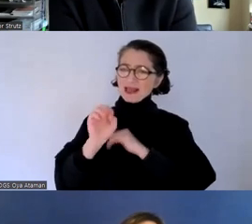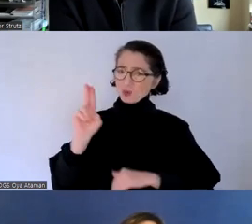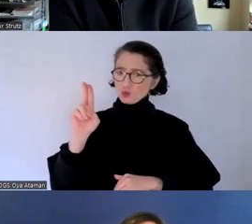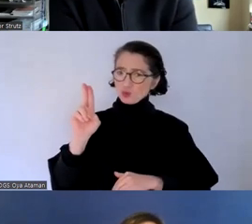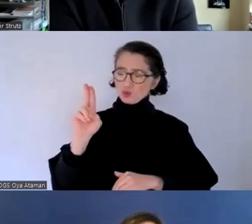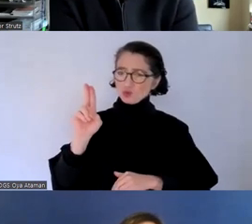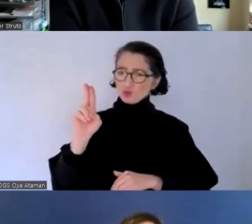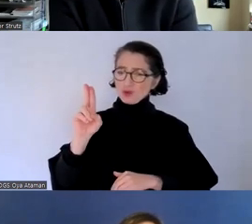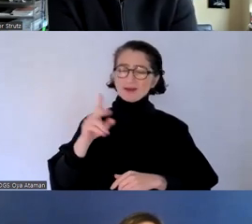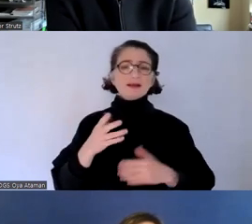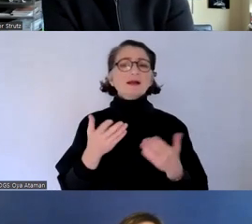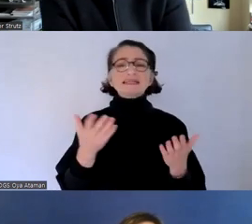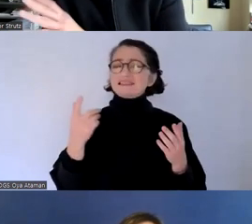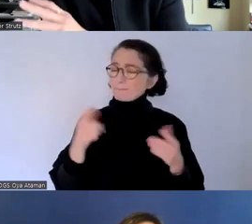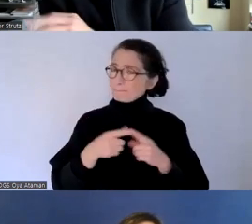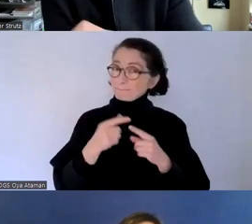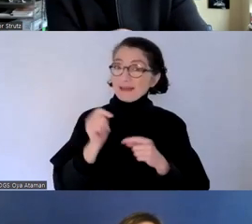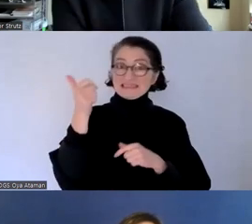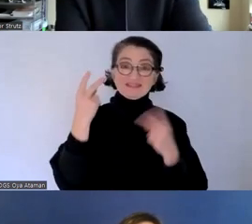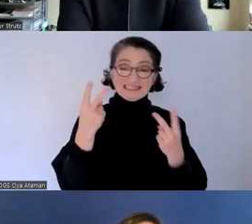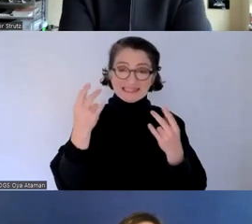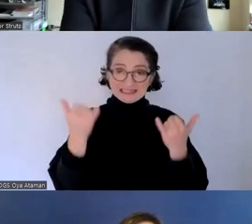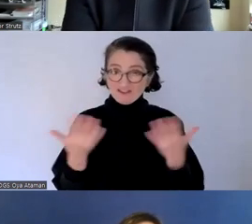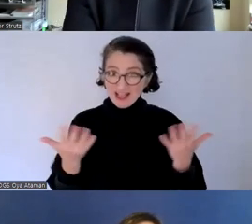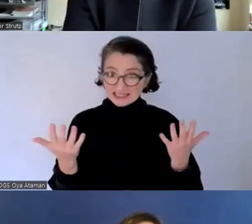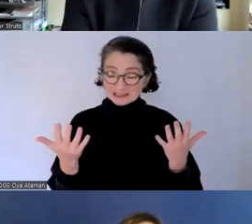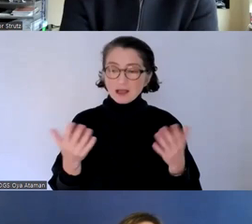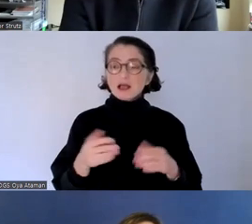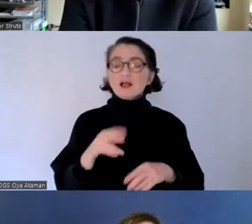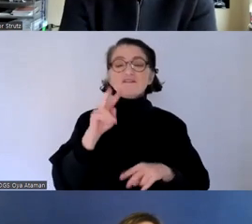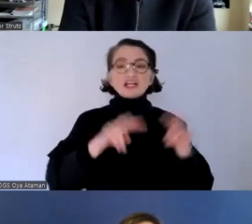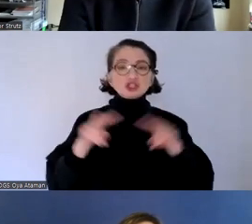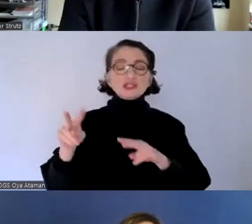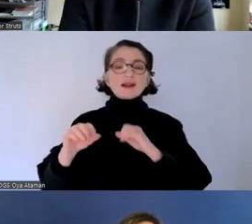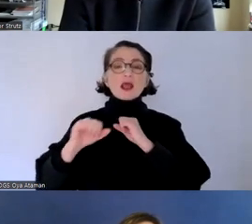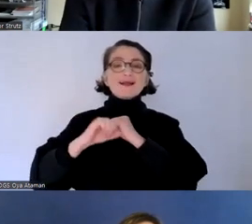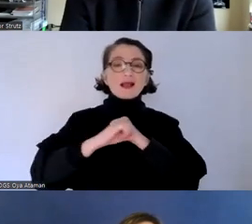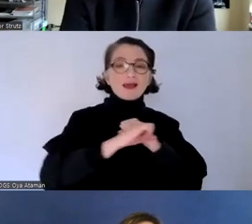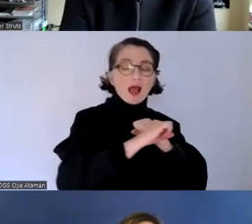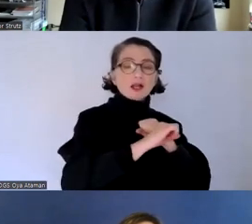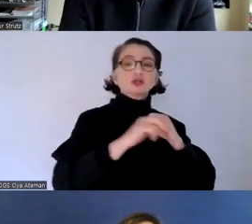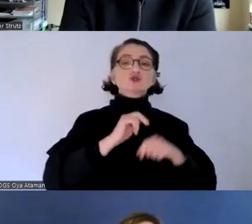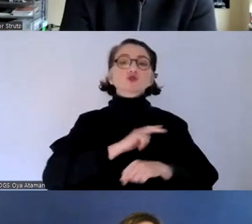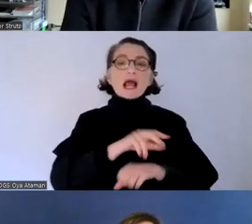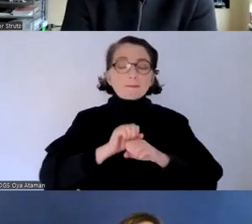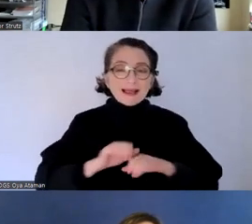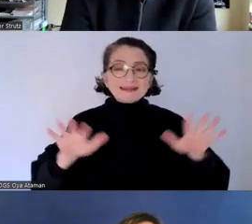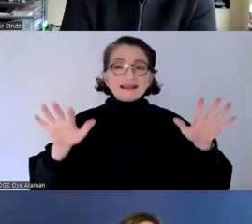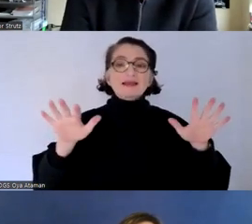das wichtigste dass ich ihnen benenne dass sie also in verschiedenen kanälen der sozialen medien